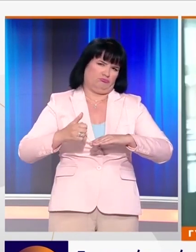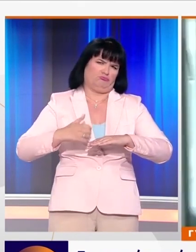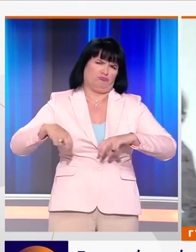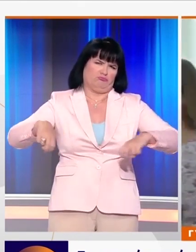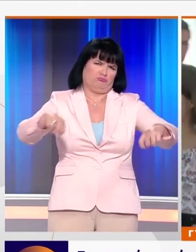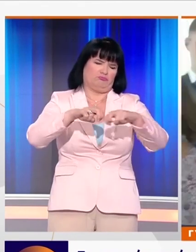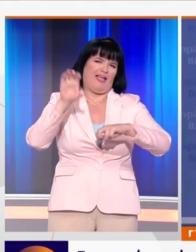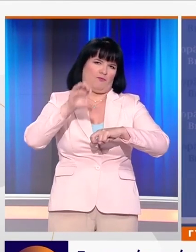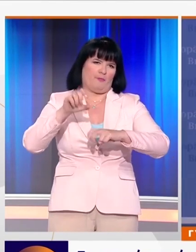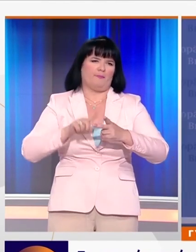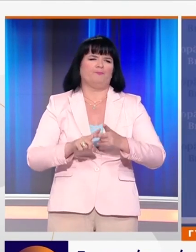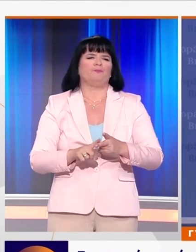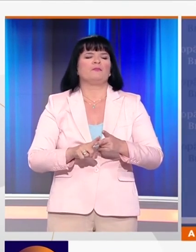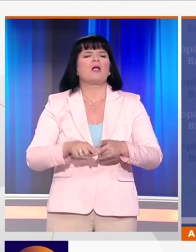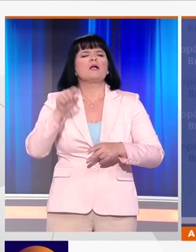Ευρωπαϊκής Ένωσης.